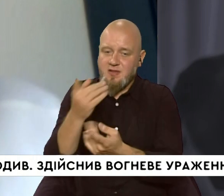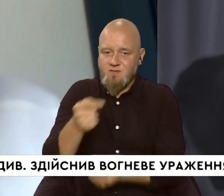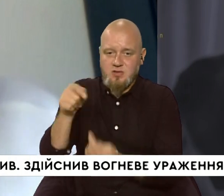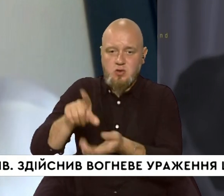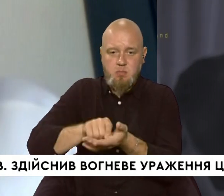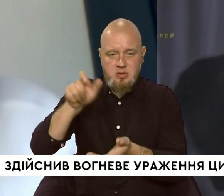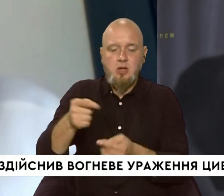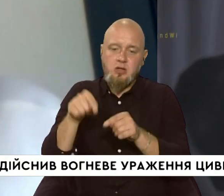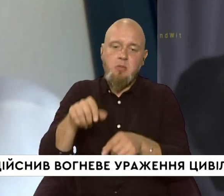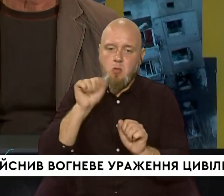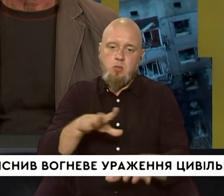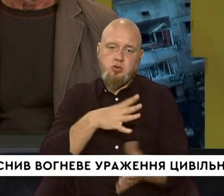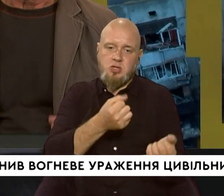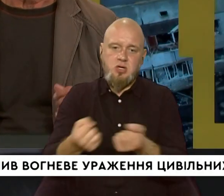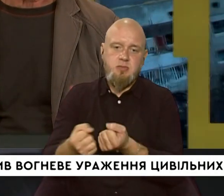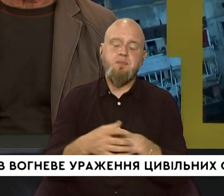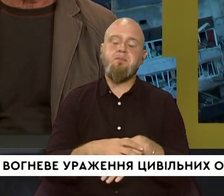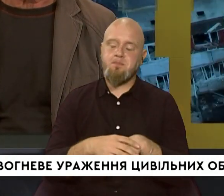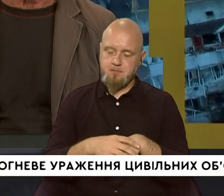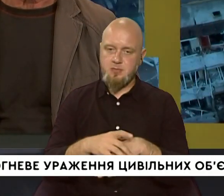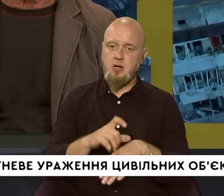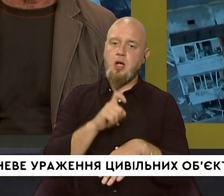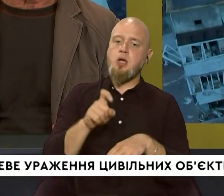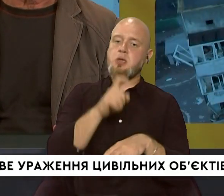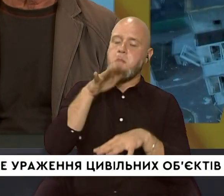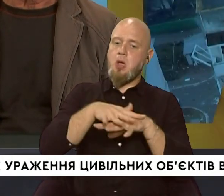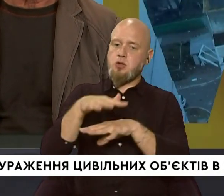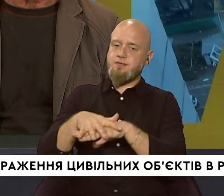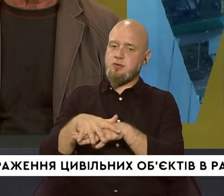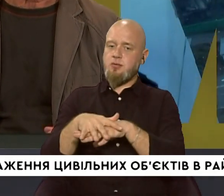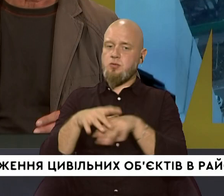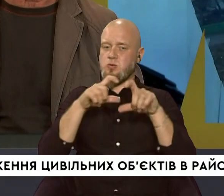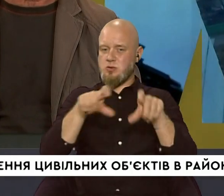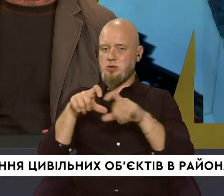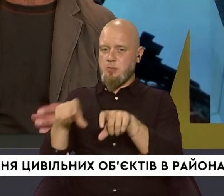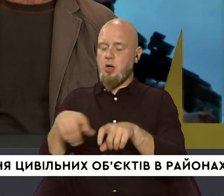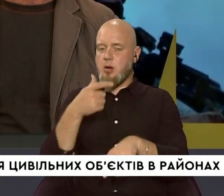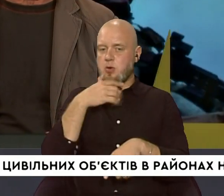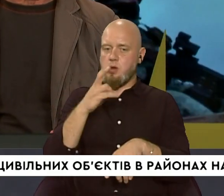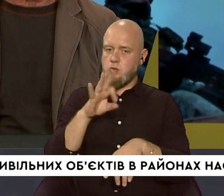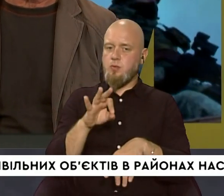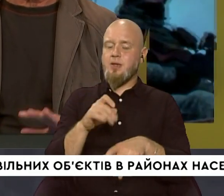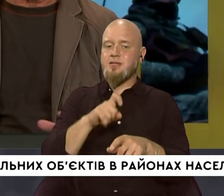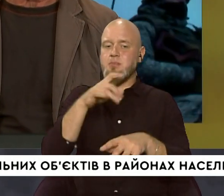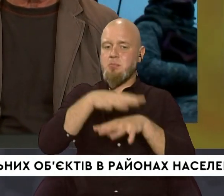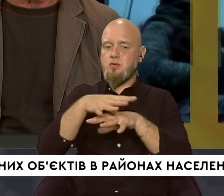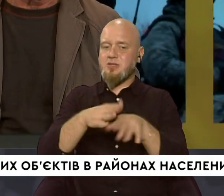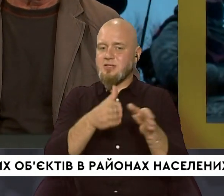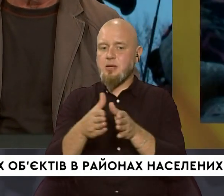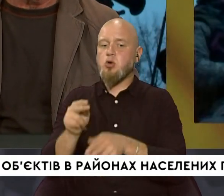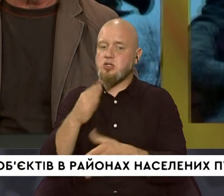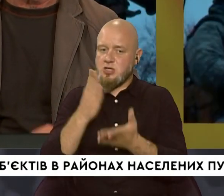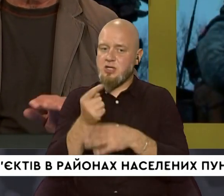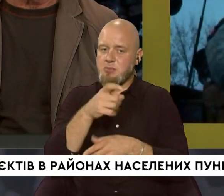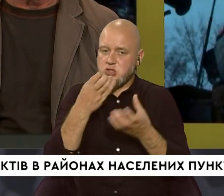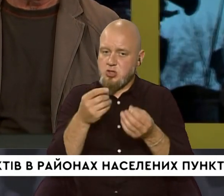пенсіонерам. А там могли б бути затримки. А з банківською системою, чи є там ще